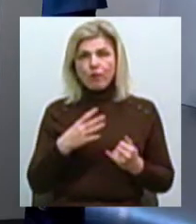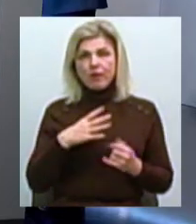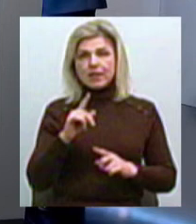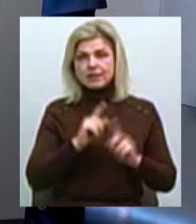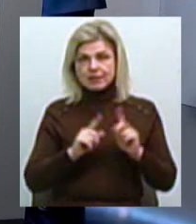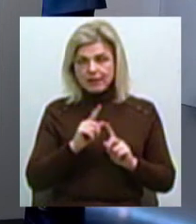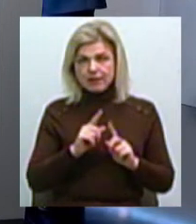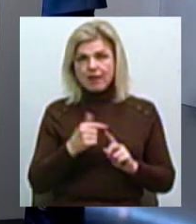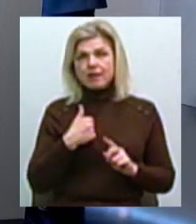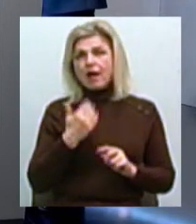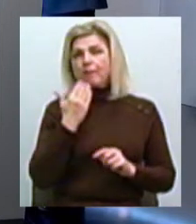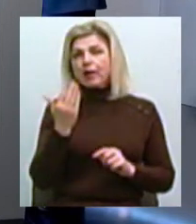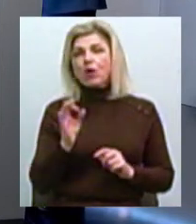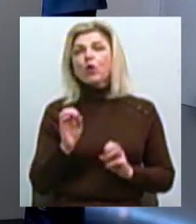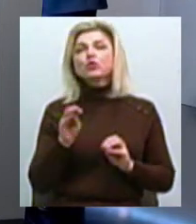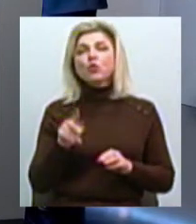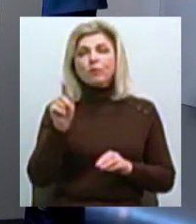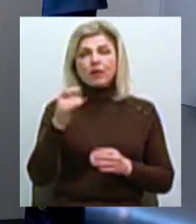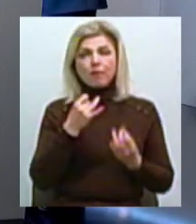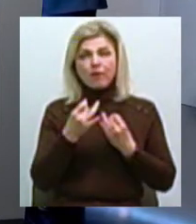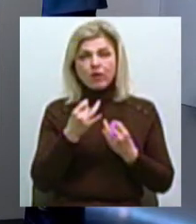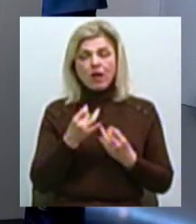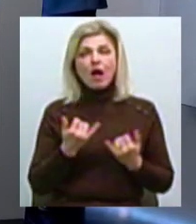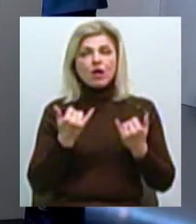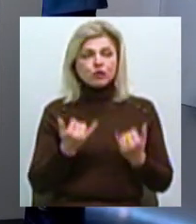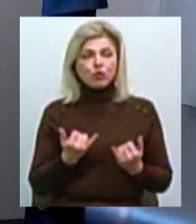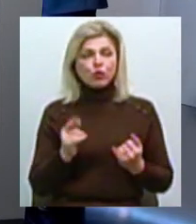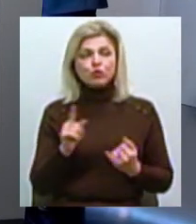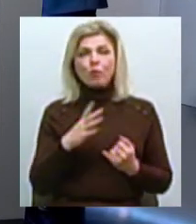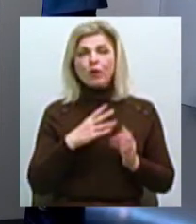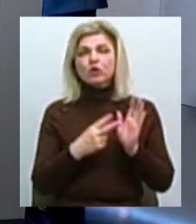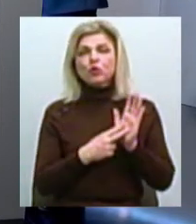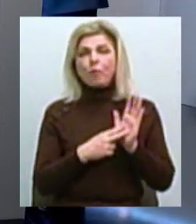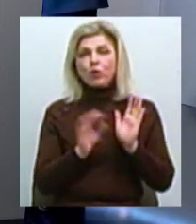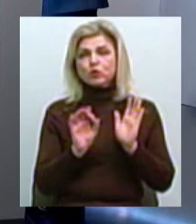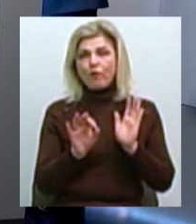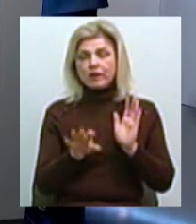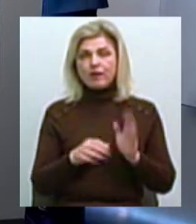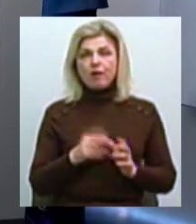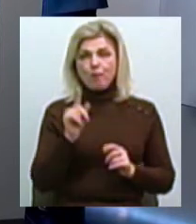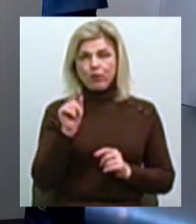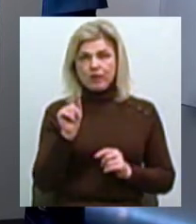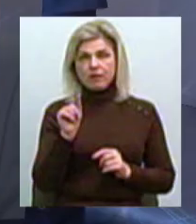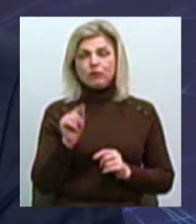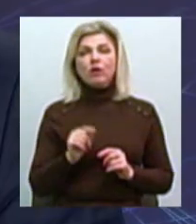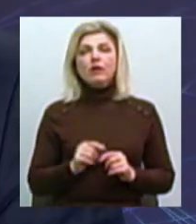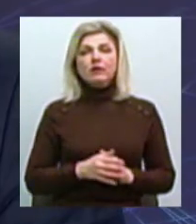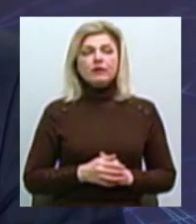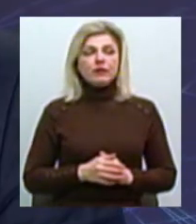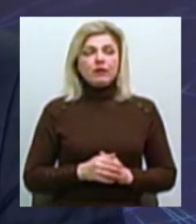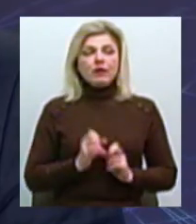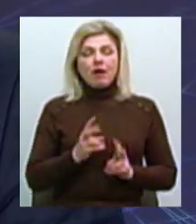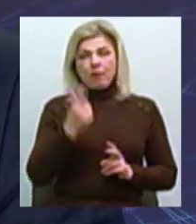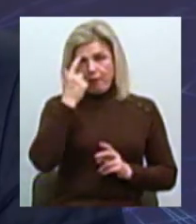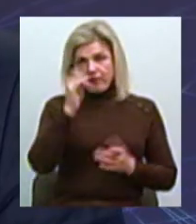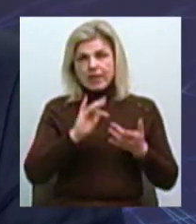так, я спитаю, про що там йшлося А зараз процитую те, що було 7 жовтня, в понеділок, як повідомив сайт обласної